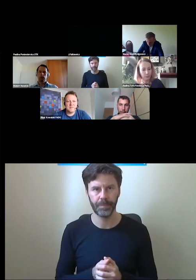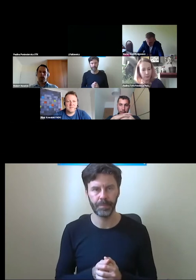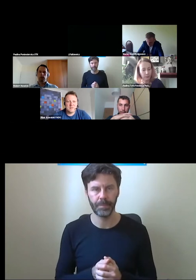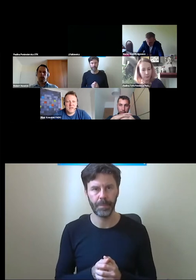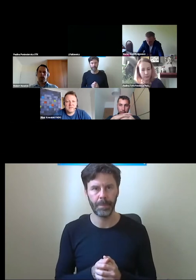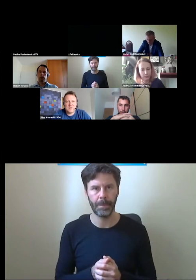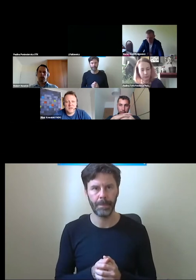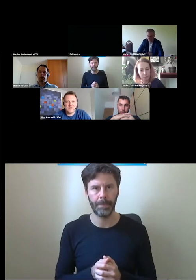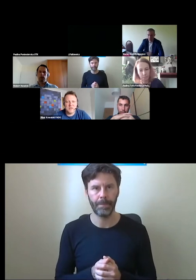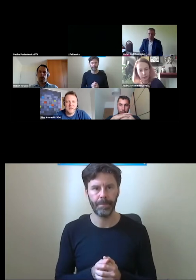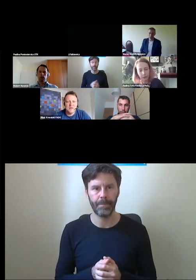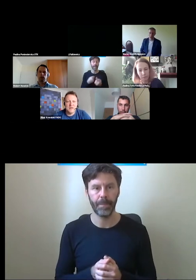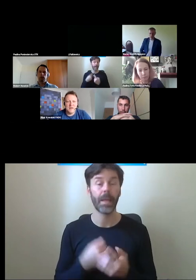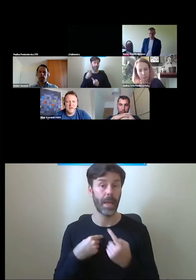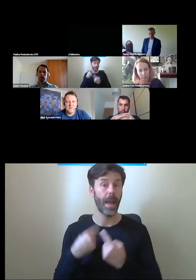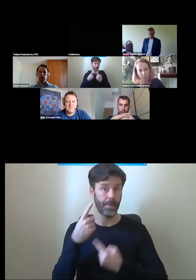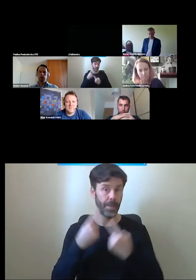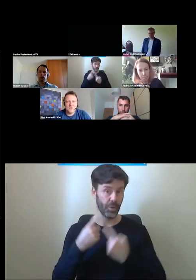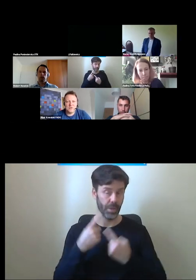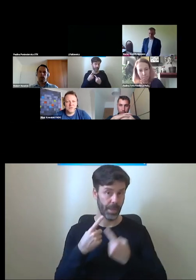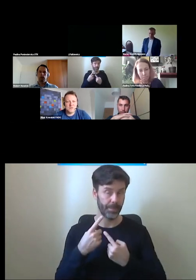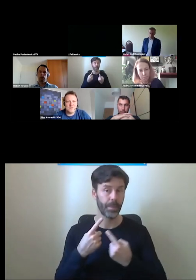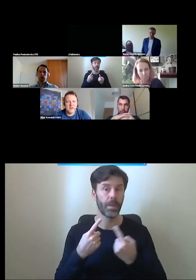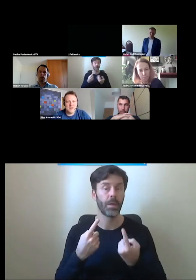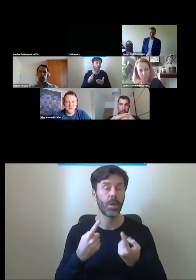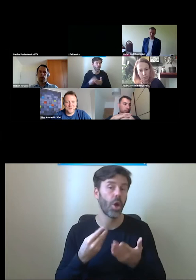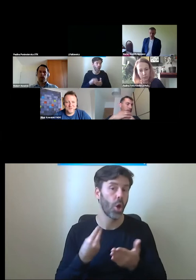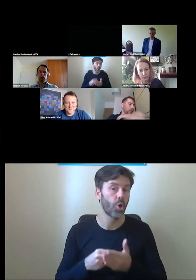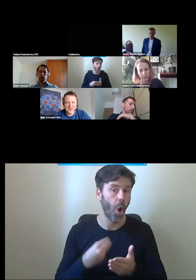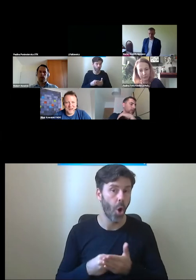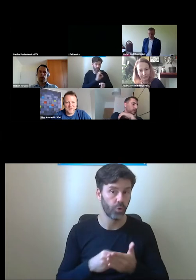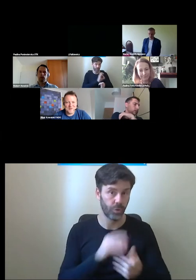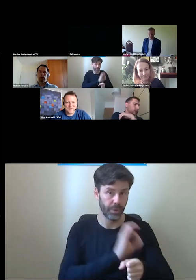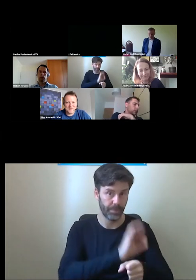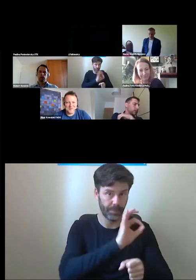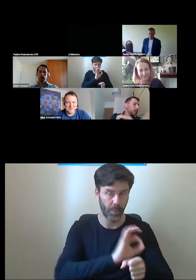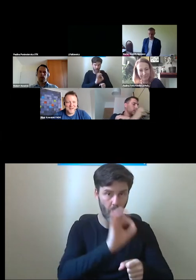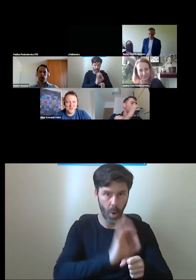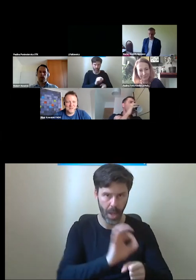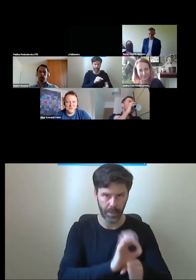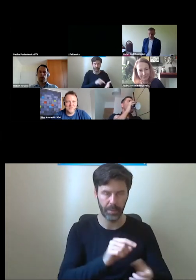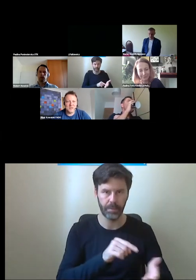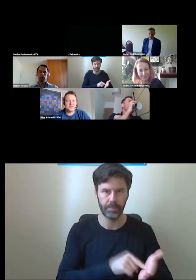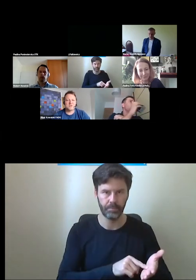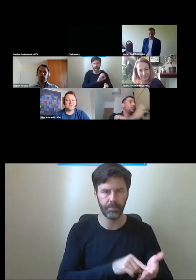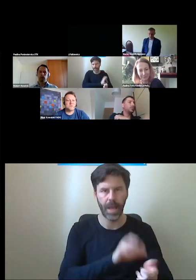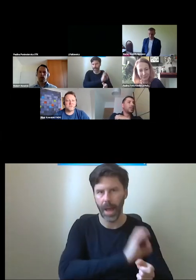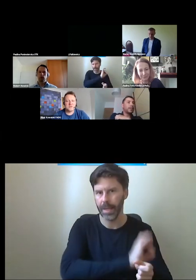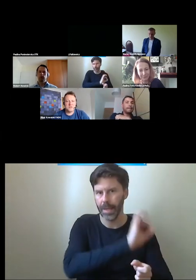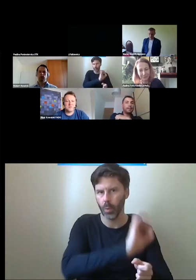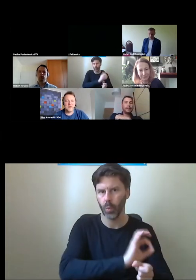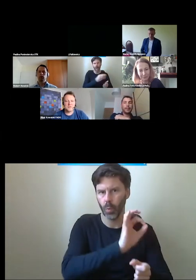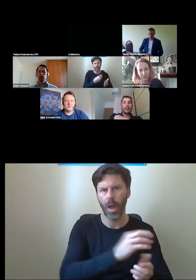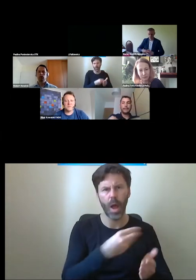też ja sobie tak myślę, kosztorysowanie jako element architektury jest dosyć